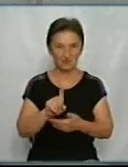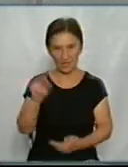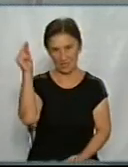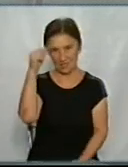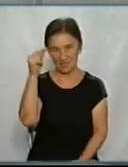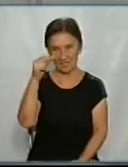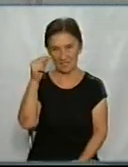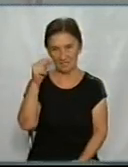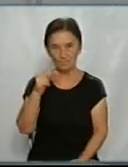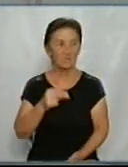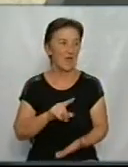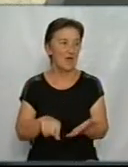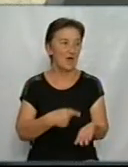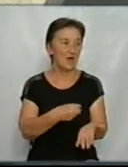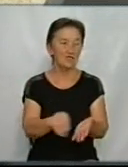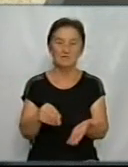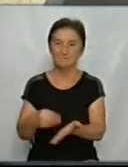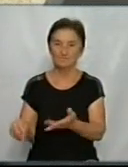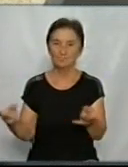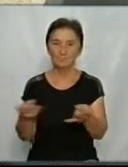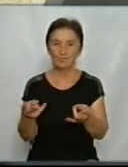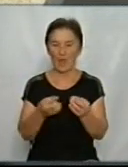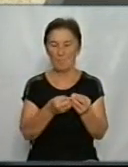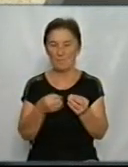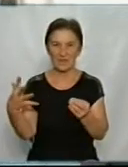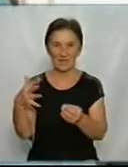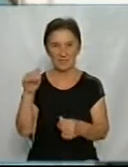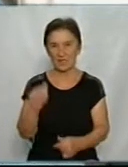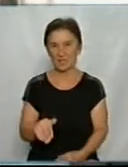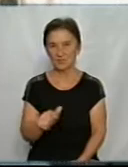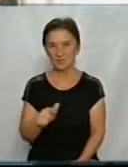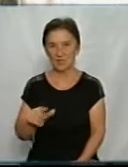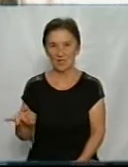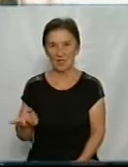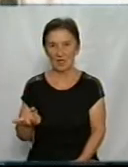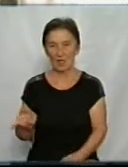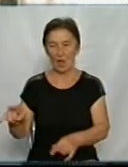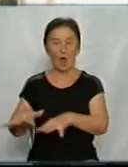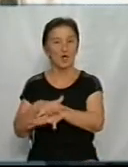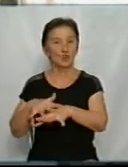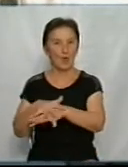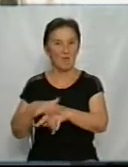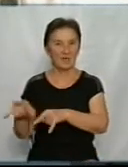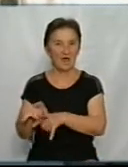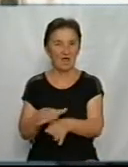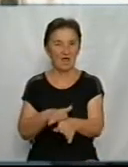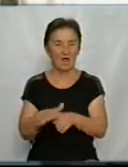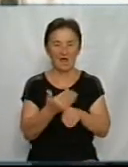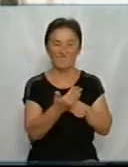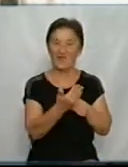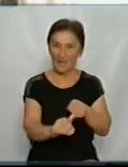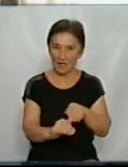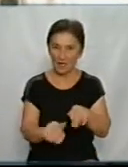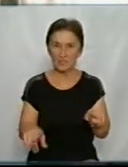Говорить, в місяць на закупівлю засобів захисту треба 15 тисяч гривень. Громада виділяє все, громада забезпечує нас так само